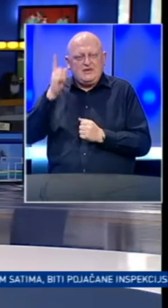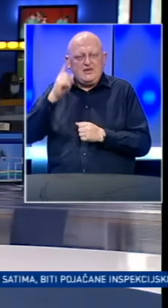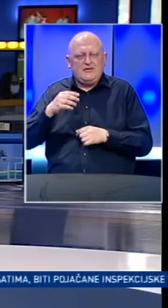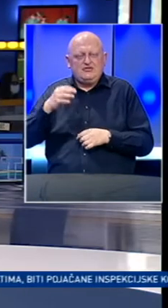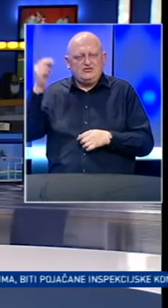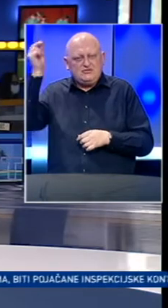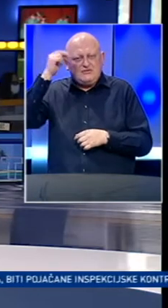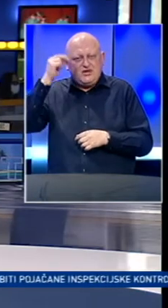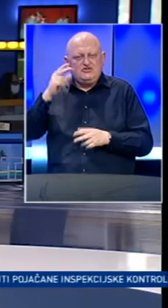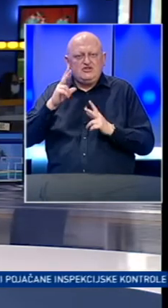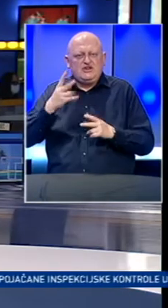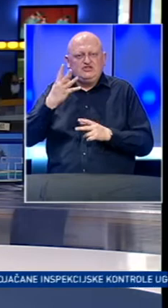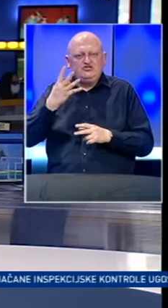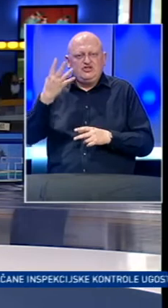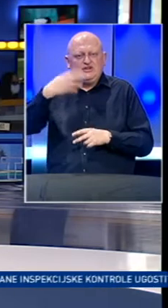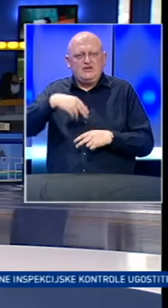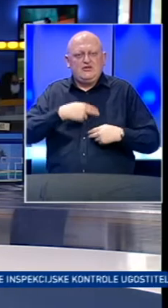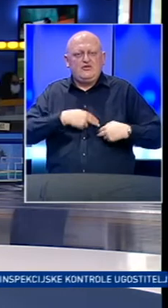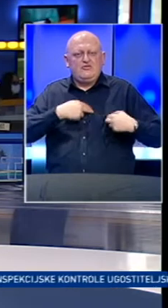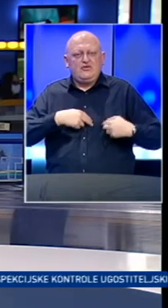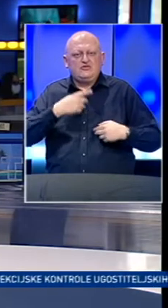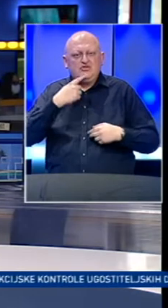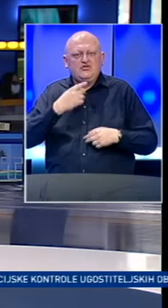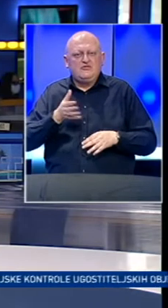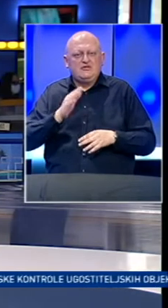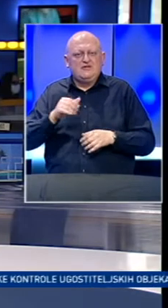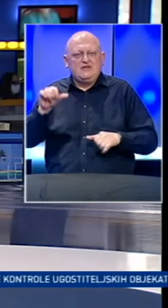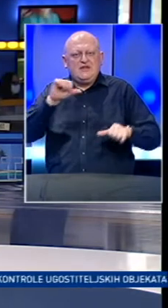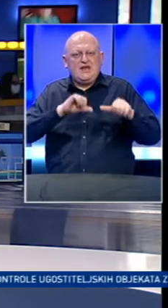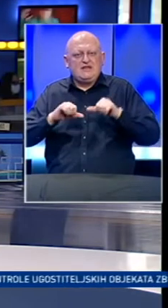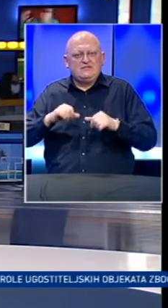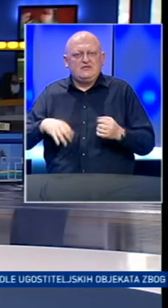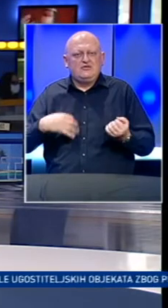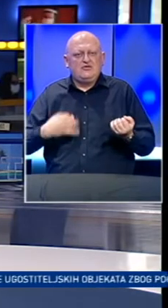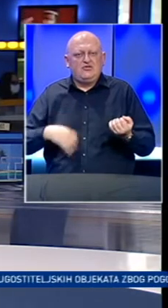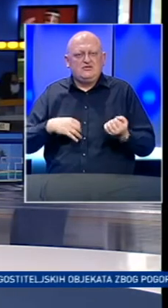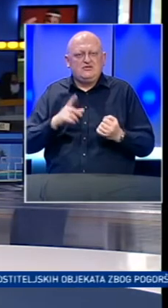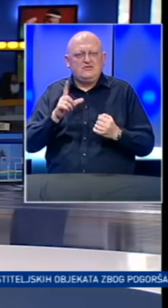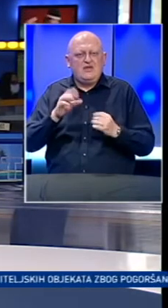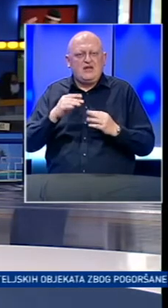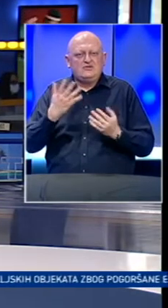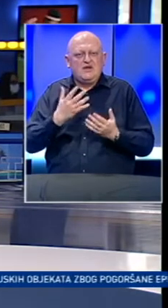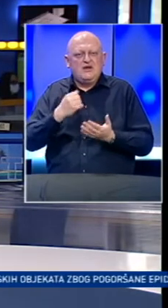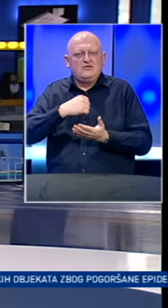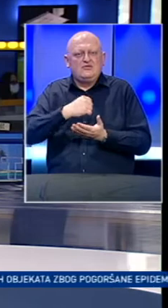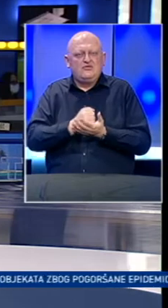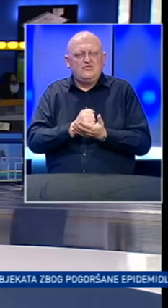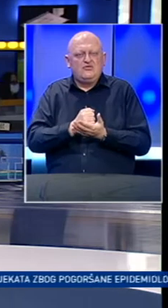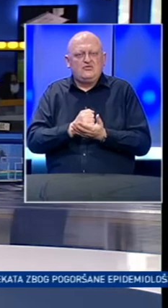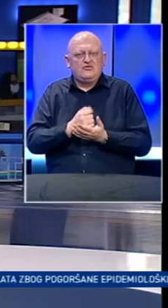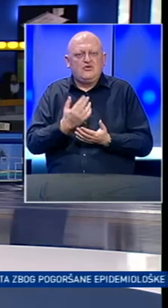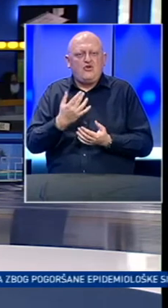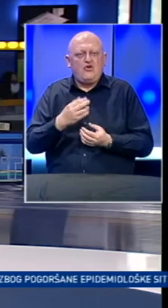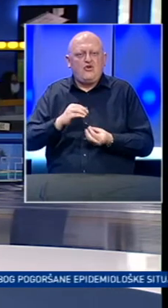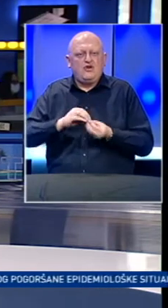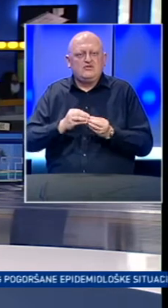Njemački znanstvenici traže 4000 dobrovoljaca koji će prisutstvovati eksperimentalnom koncertu u Leipzigu, kako bi se